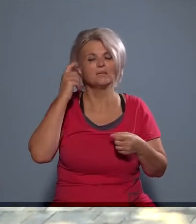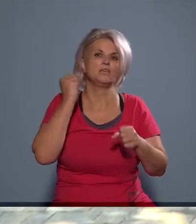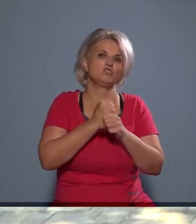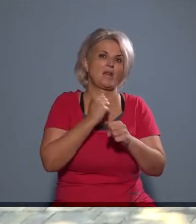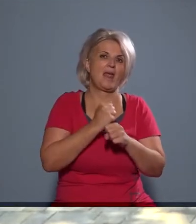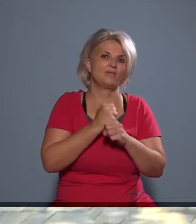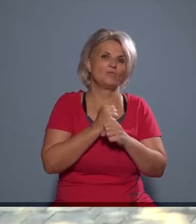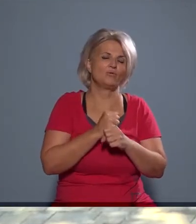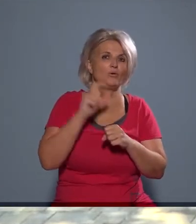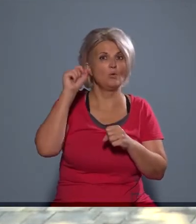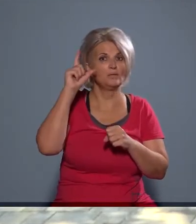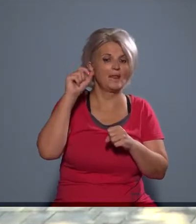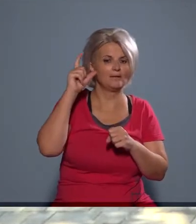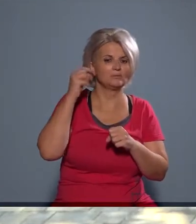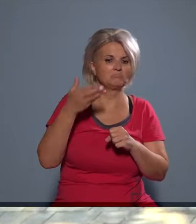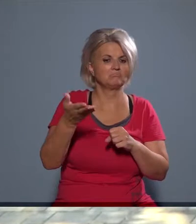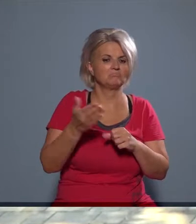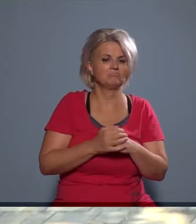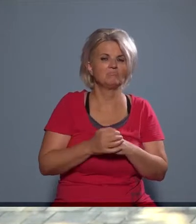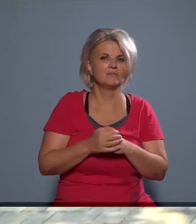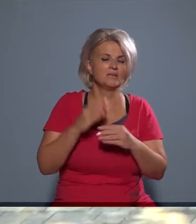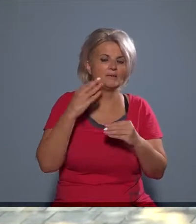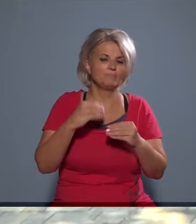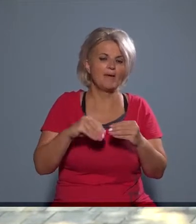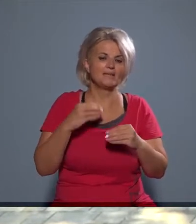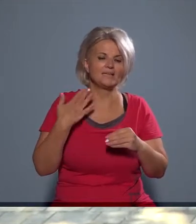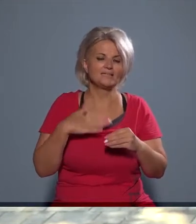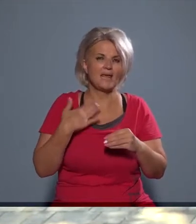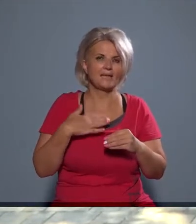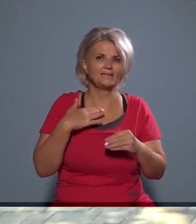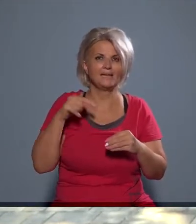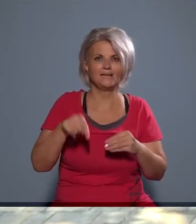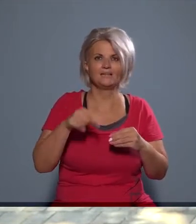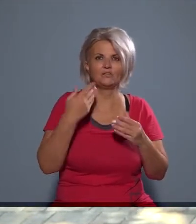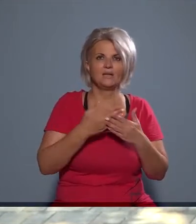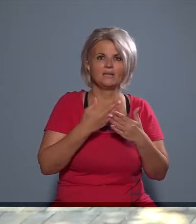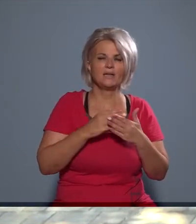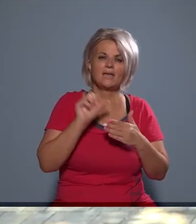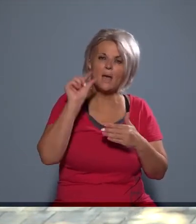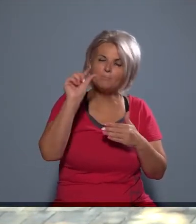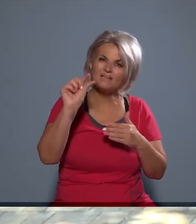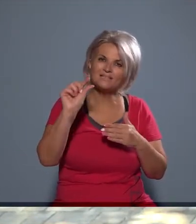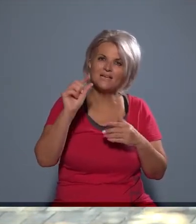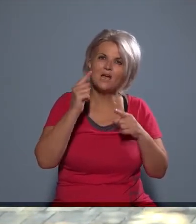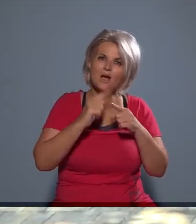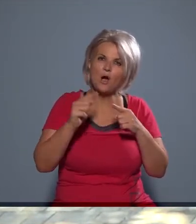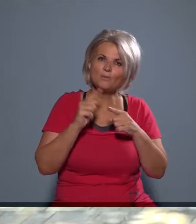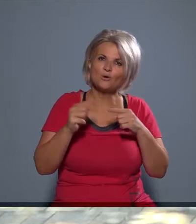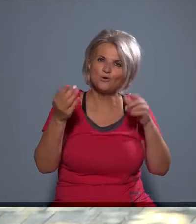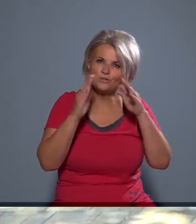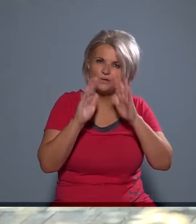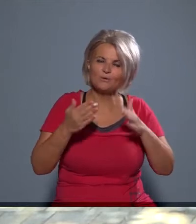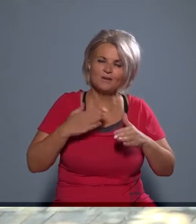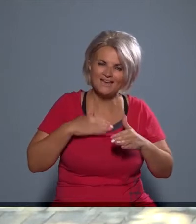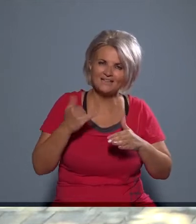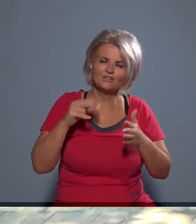csináljunk ilyen ötleteléseket, mert hogy szeretnék, hogy itt is legyenek ilyen mikroszobrok, és akkor, hogy